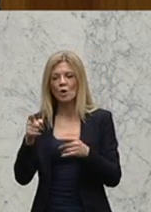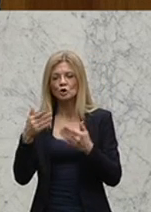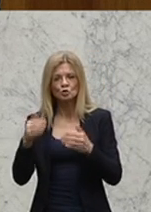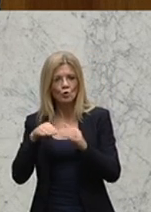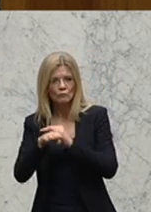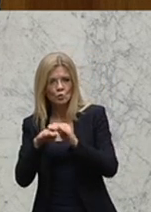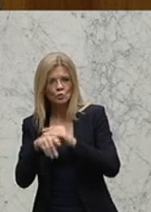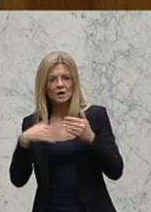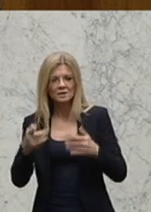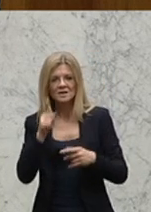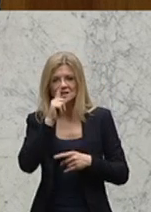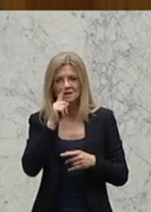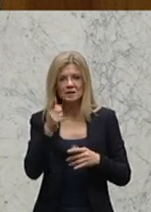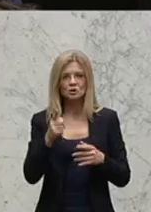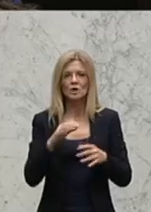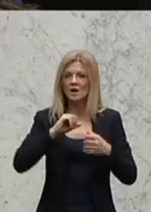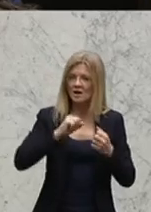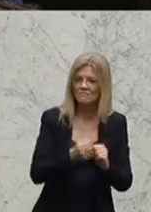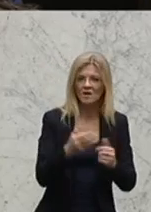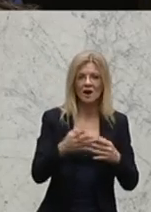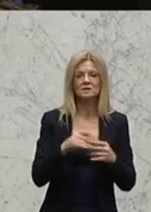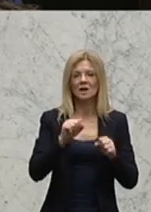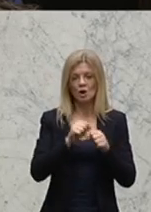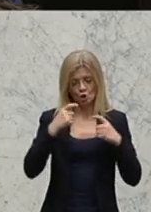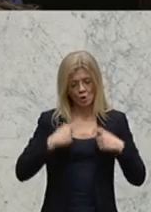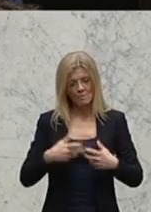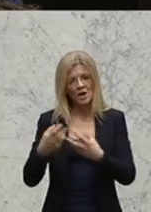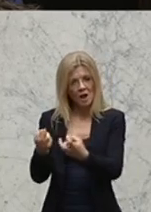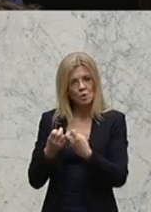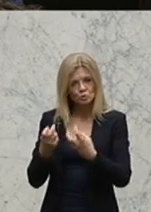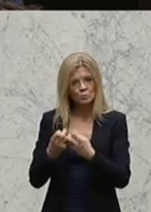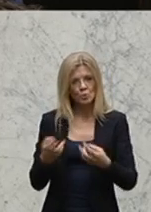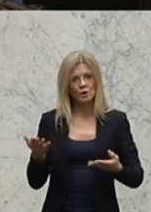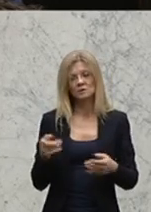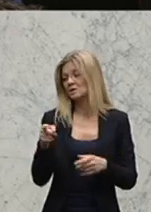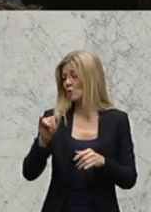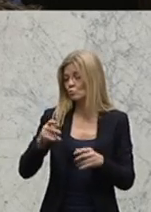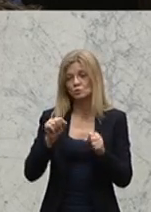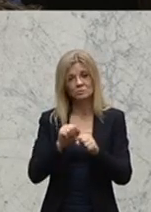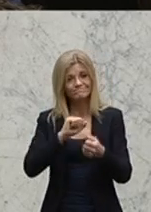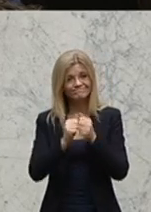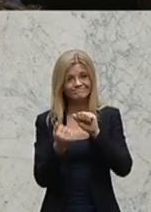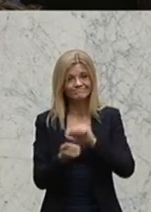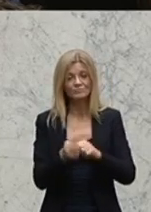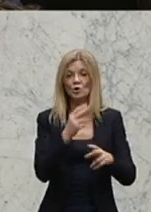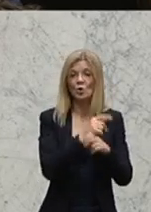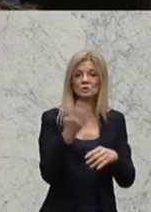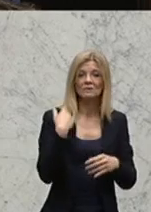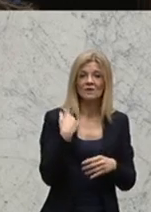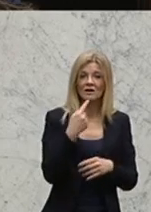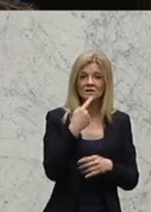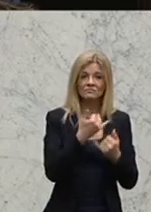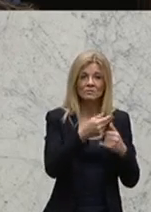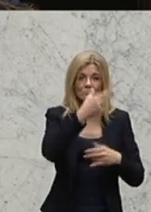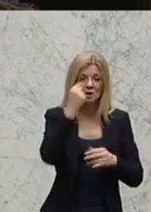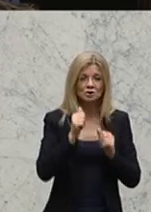Hier müssen auch Taten folgen. Der Antrag besagt auch, dass die österreichische Unterstützung für humanitäre Hilfe die besondere Situation und Bedürfnisse